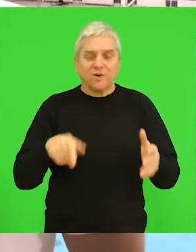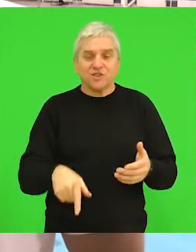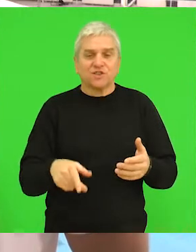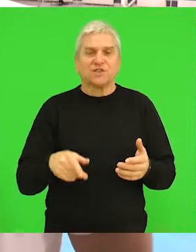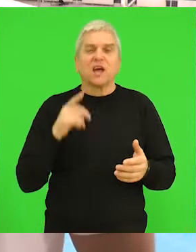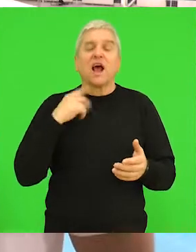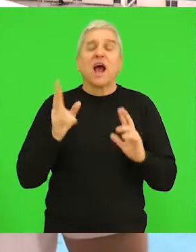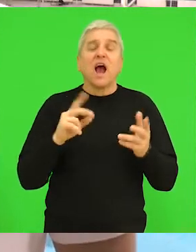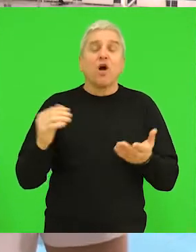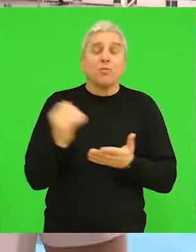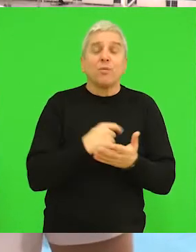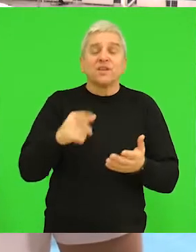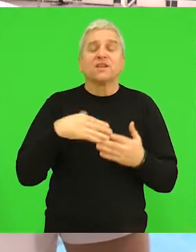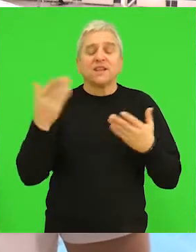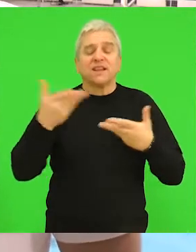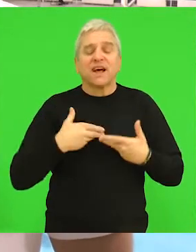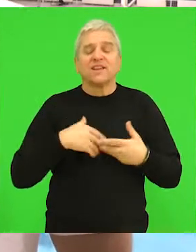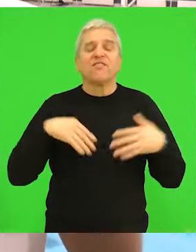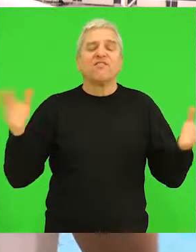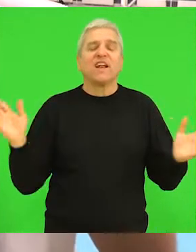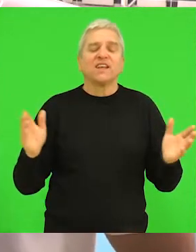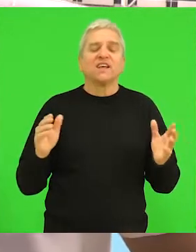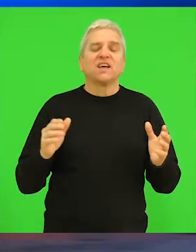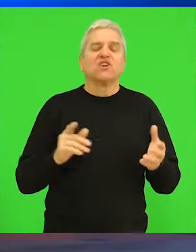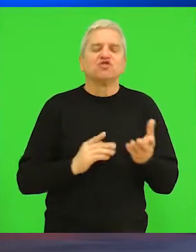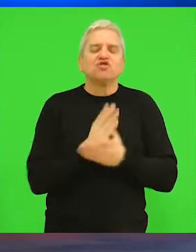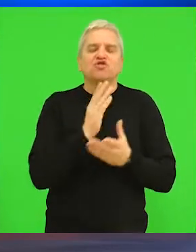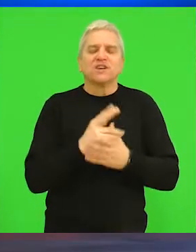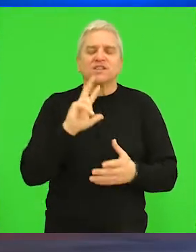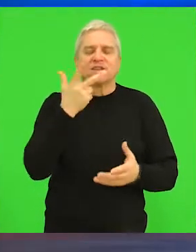nam po meni ako pobedimo dati velike šanse da uđemo u prve tri ekipe.